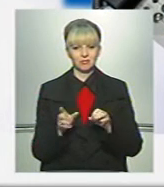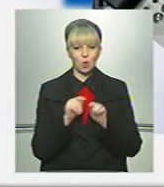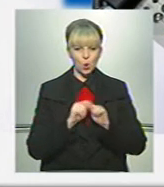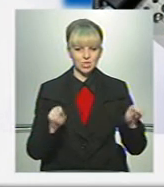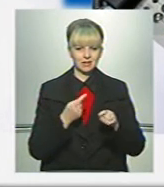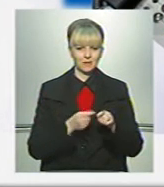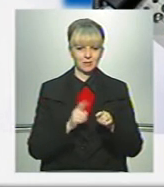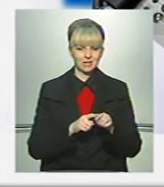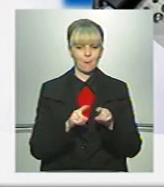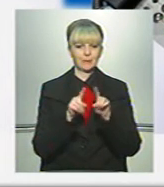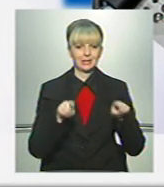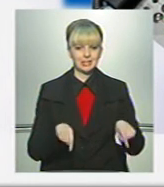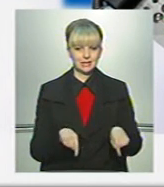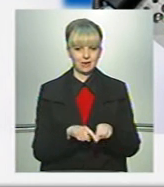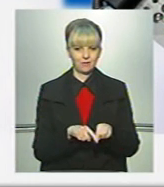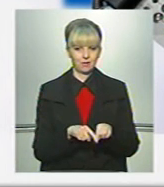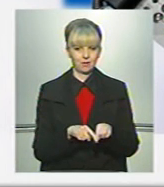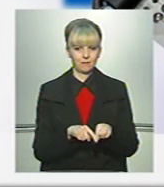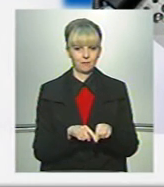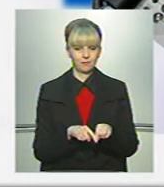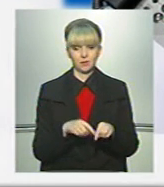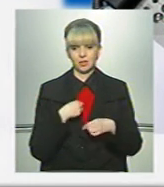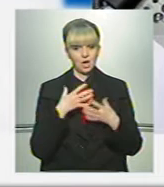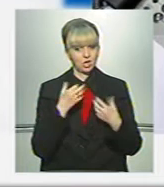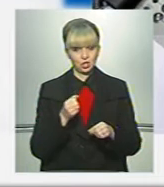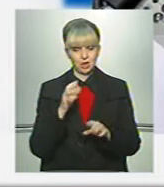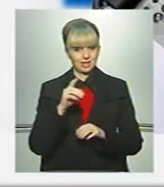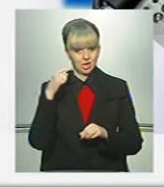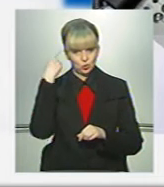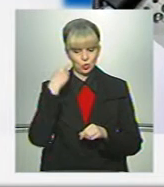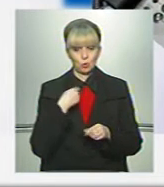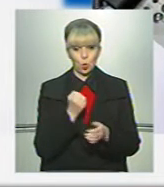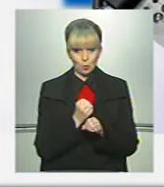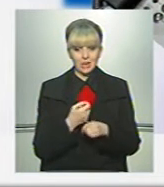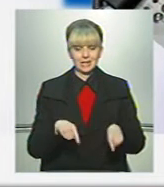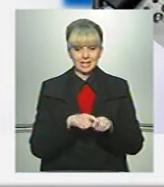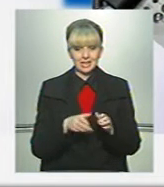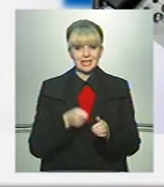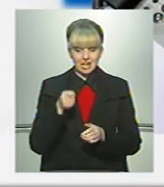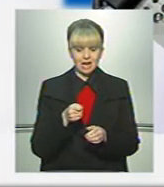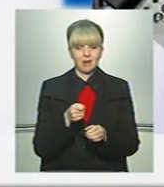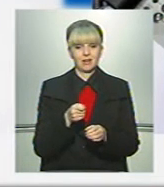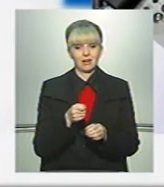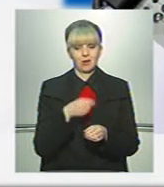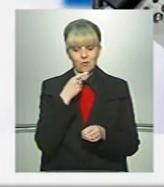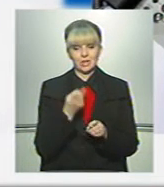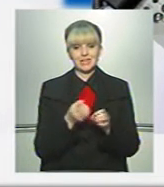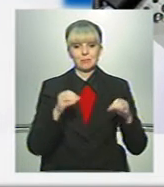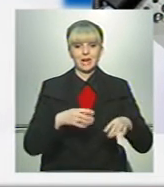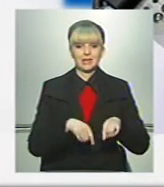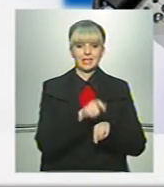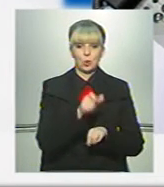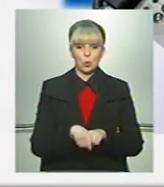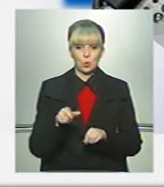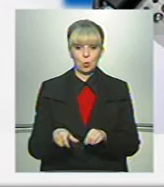ласівки. Я ще не з'їхав з лузу, щоб робити такі заяви і збирати людей. Тим більше, в вулиці